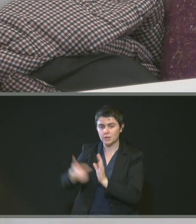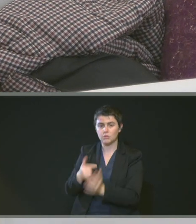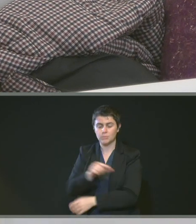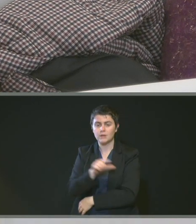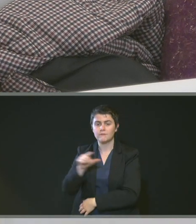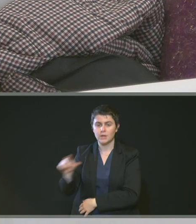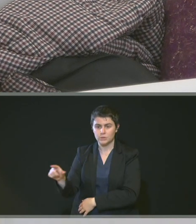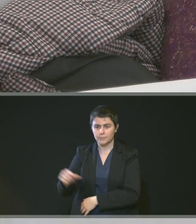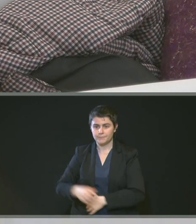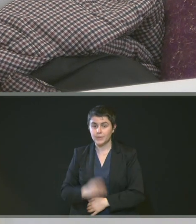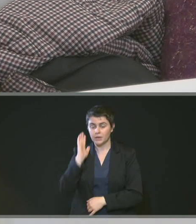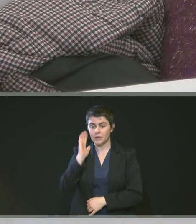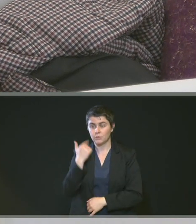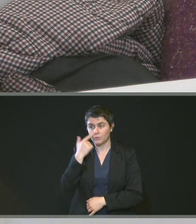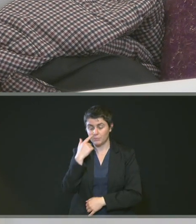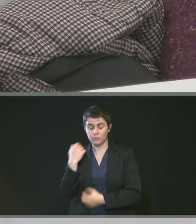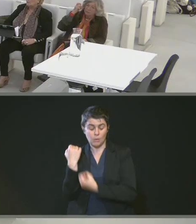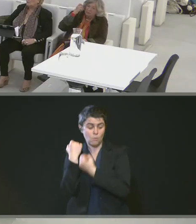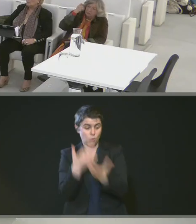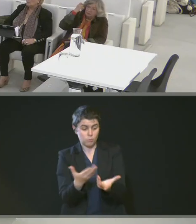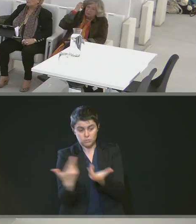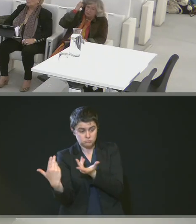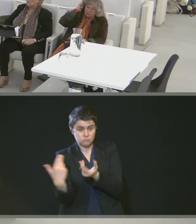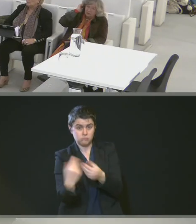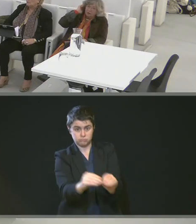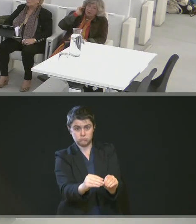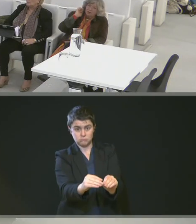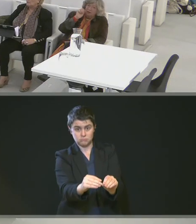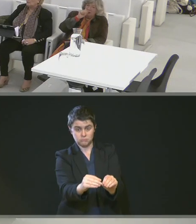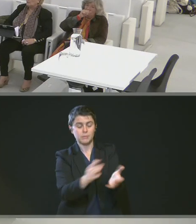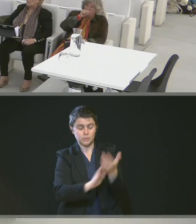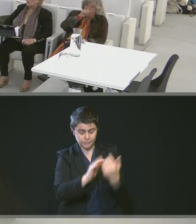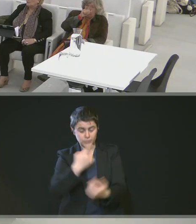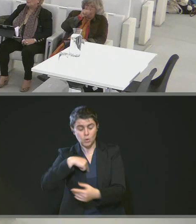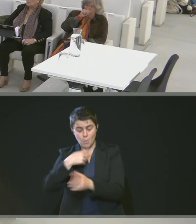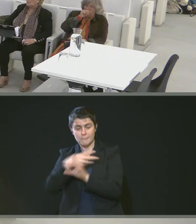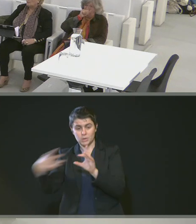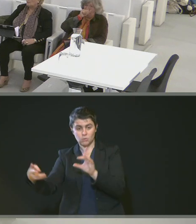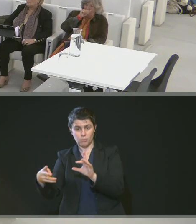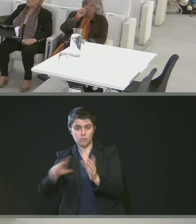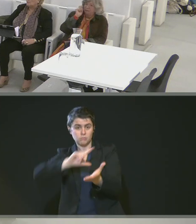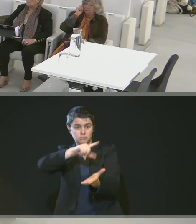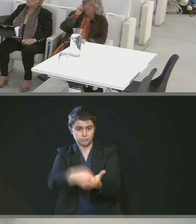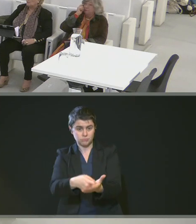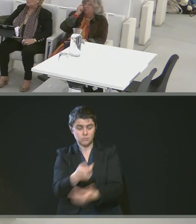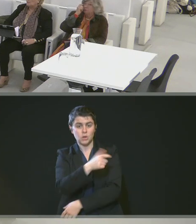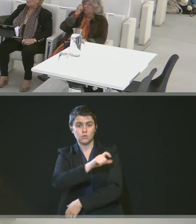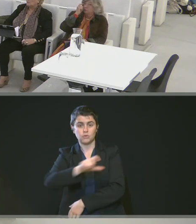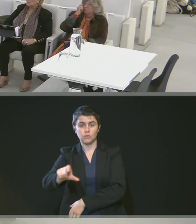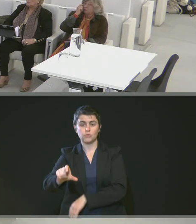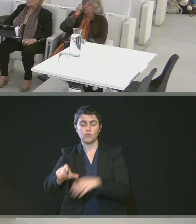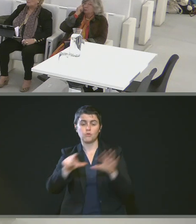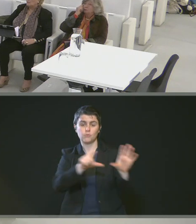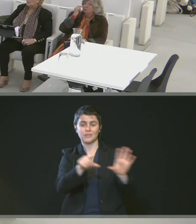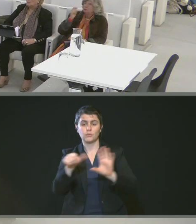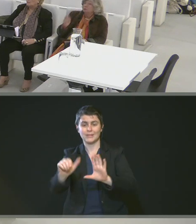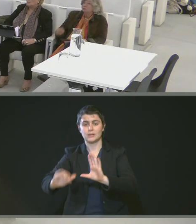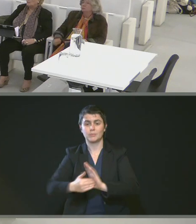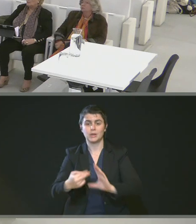proposé de céder cette parcelle à la métropole, moyennant le prix de 216 000 euros hors taxes.